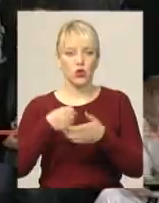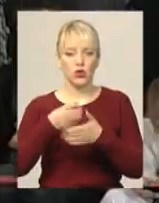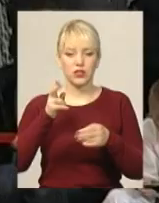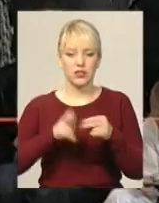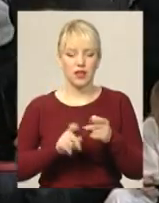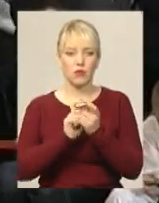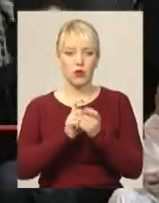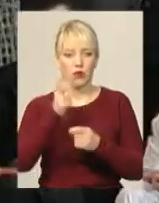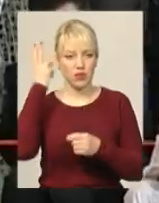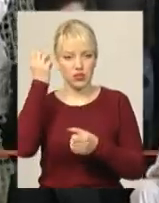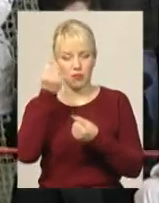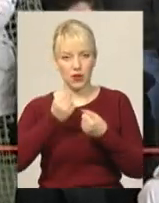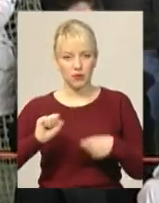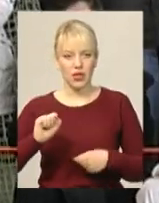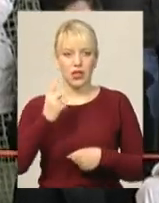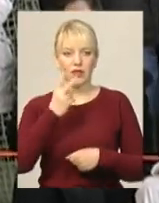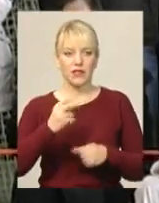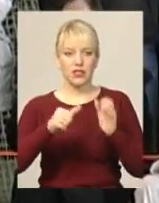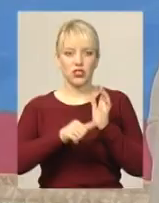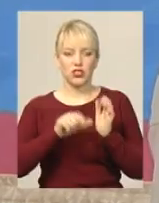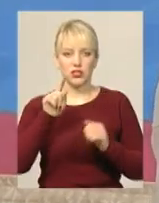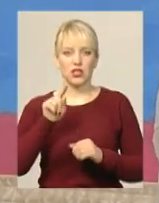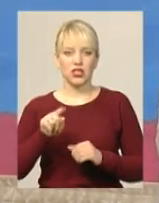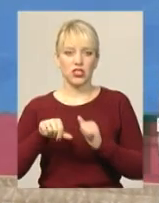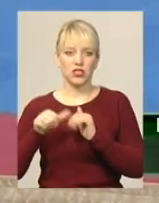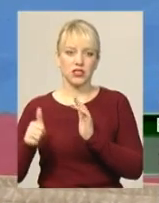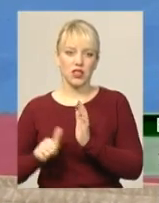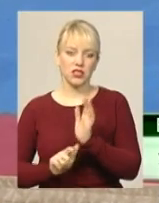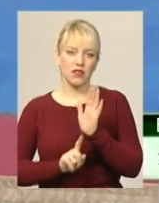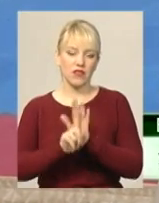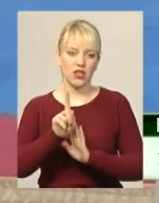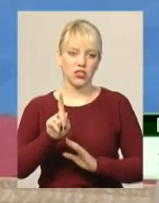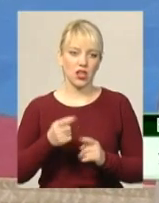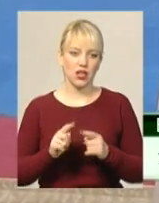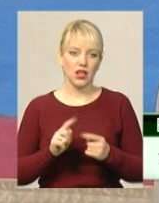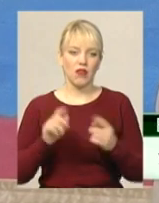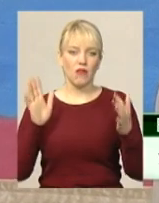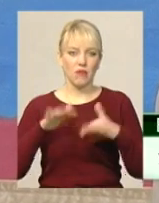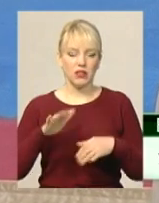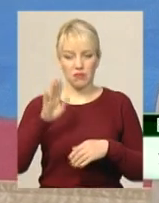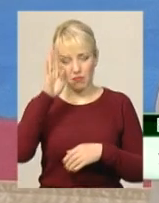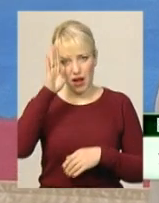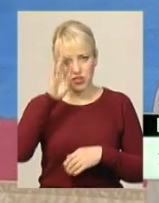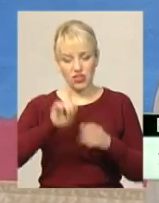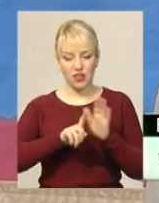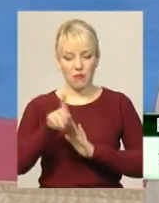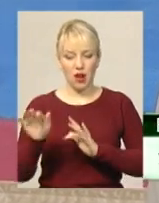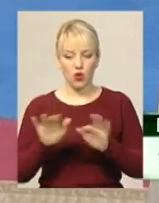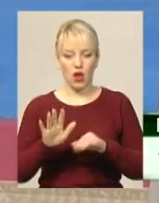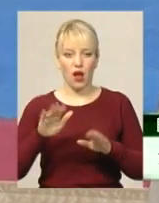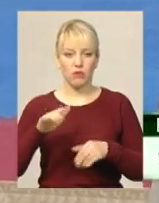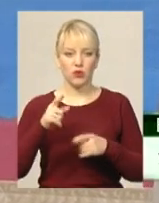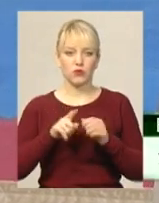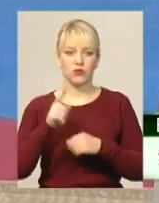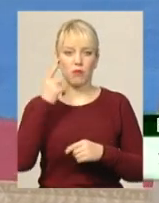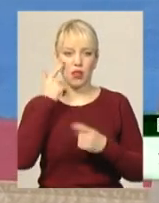хмельничанин взяв верх і переміг 26-16 Сначала мальчик нормально рухався, а потім я почав плакати,